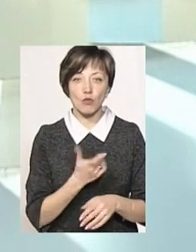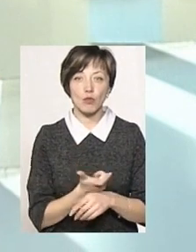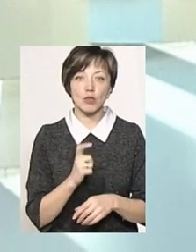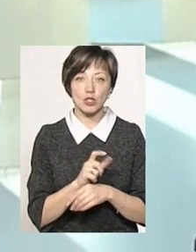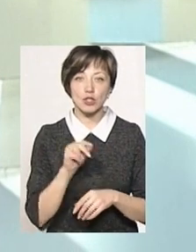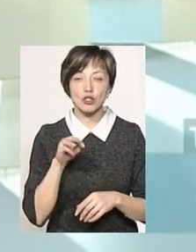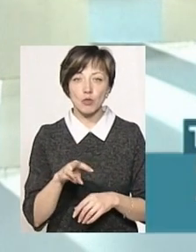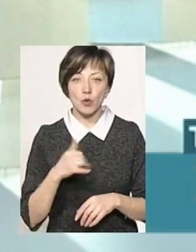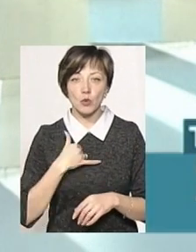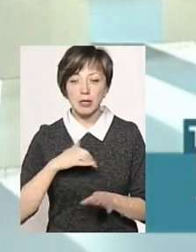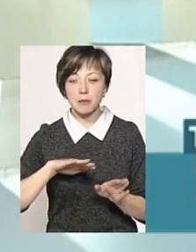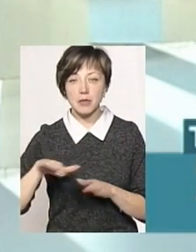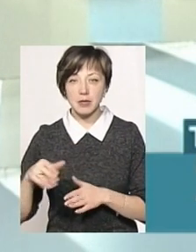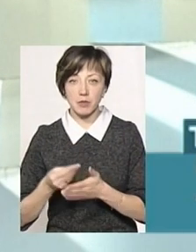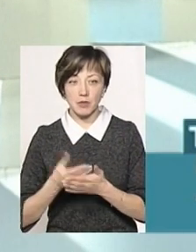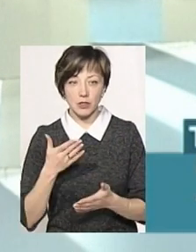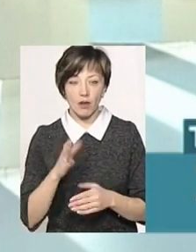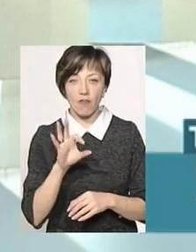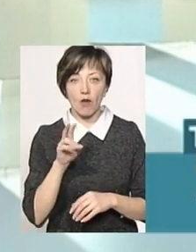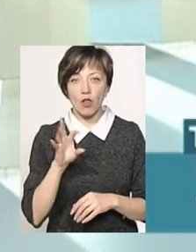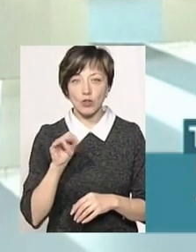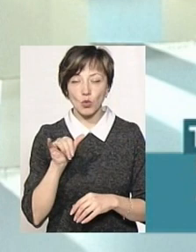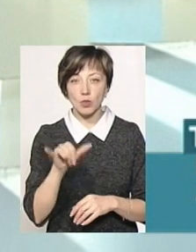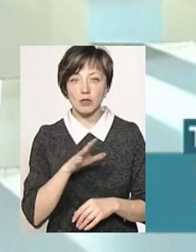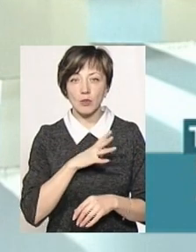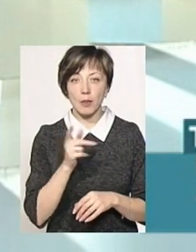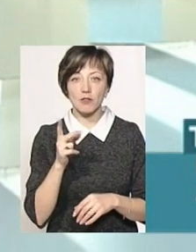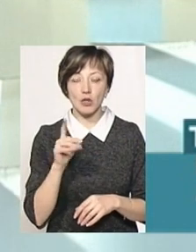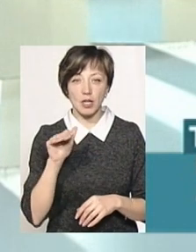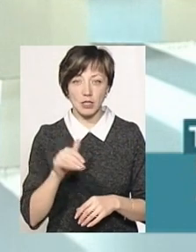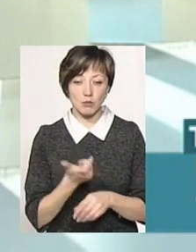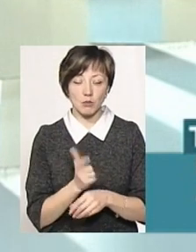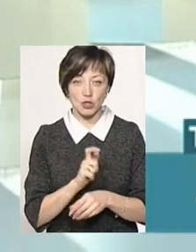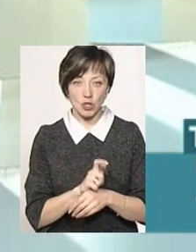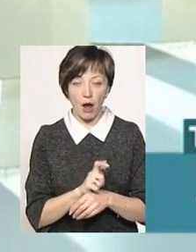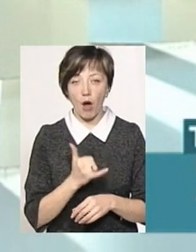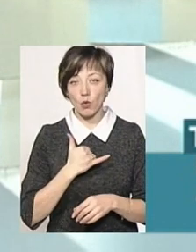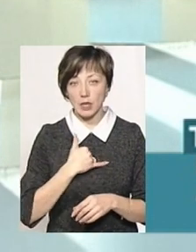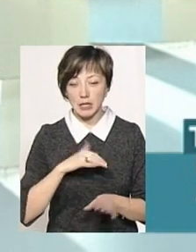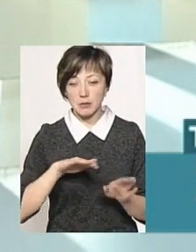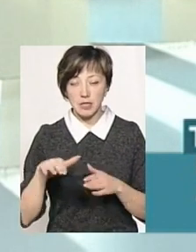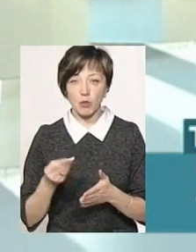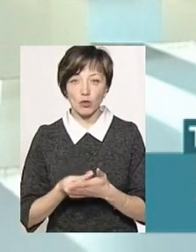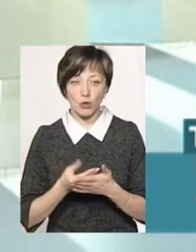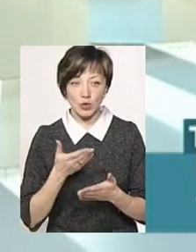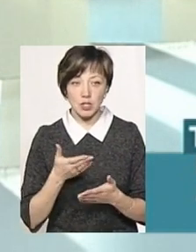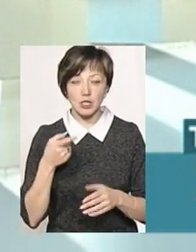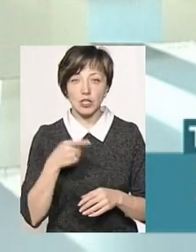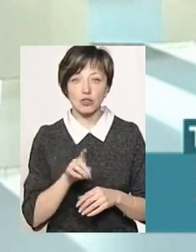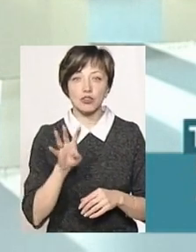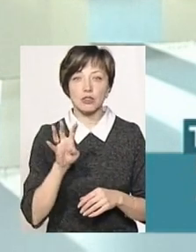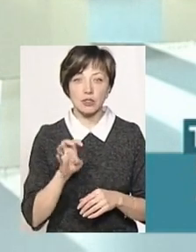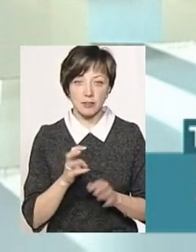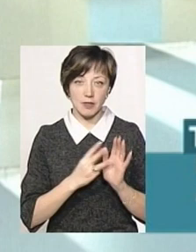більший, ніж у нас після підвищення. В тому ж самому в Молочинській у них було за 1500 гривень. А у нас після підняття лише